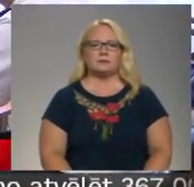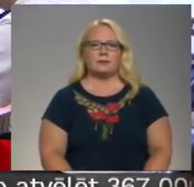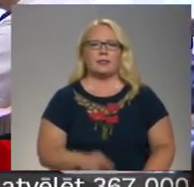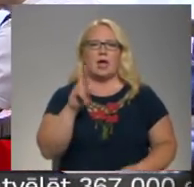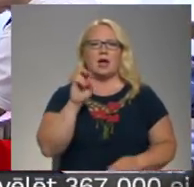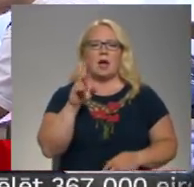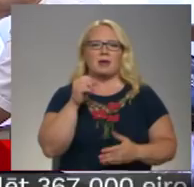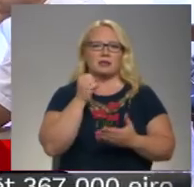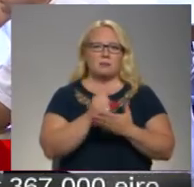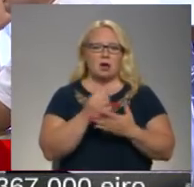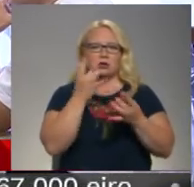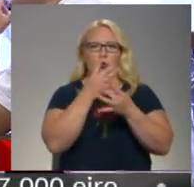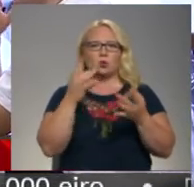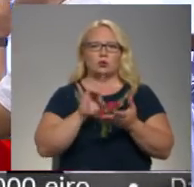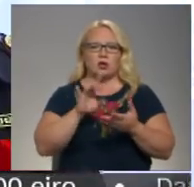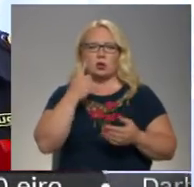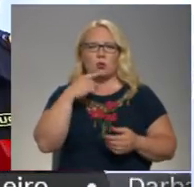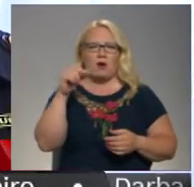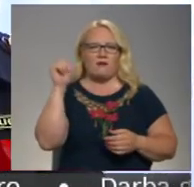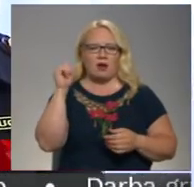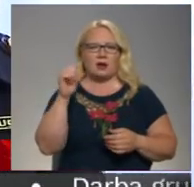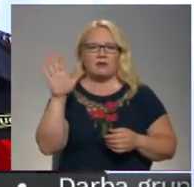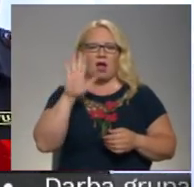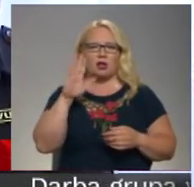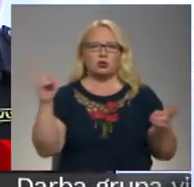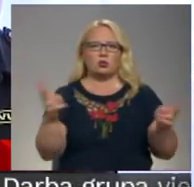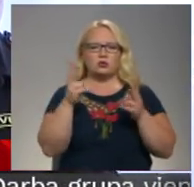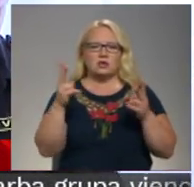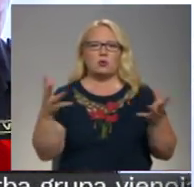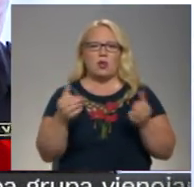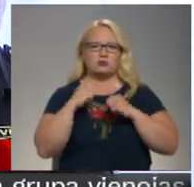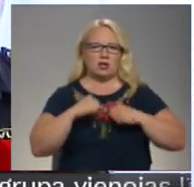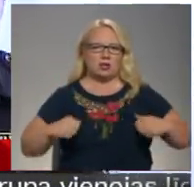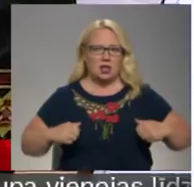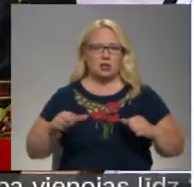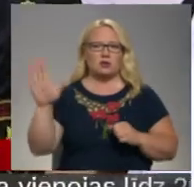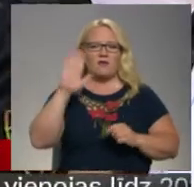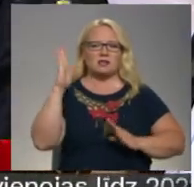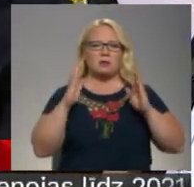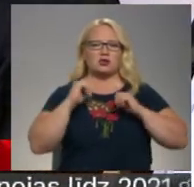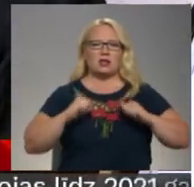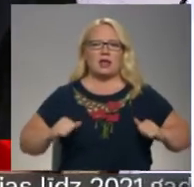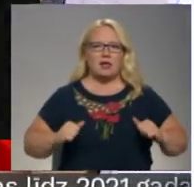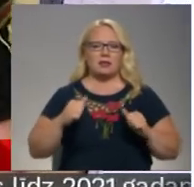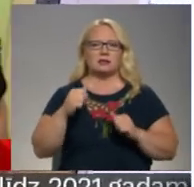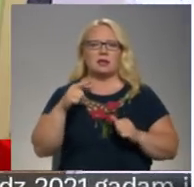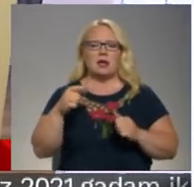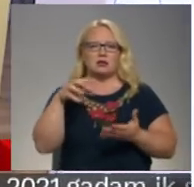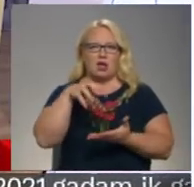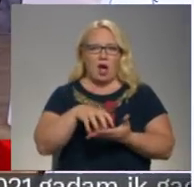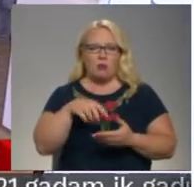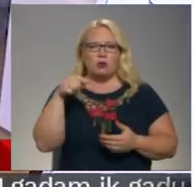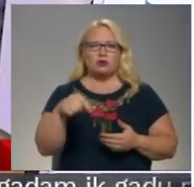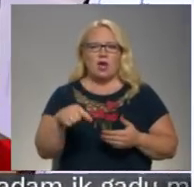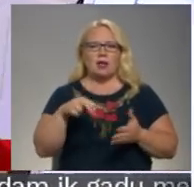Ramats pagastu kultūras centrs kopš vakardienas kļūs par valsts ugunsēsības un glābšanas dienesta un valsts meždienestu strateģisko štābu. Šeit